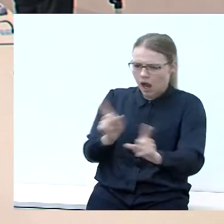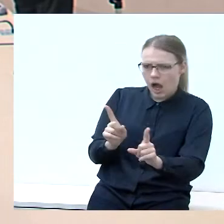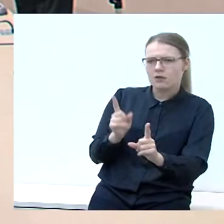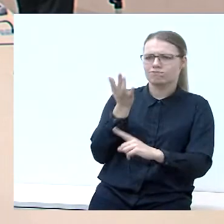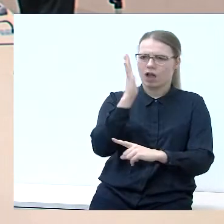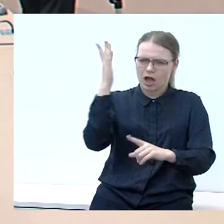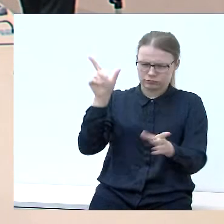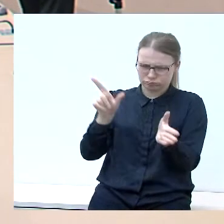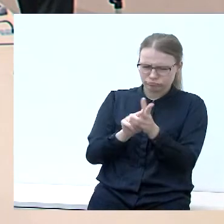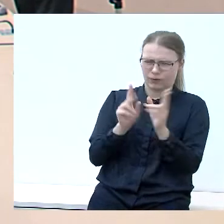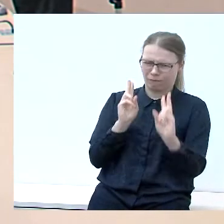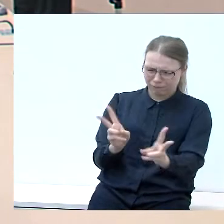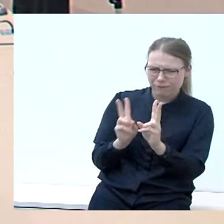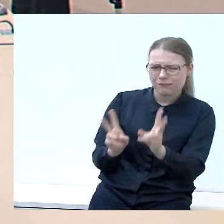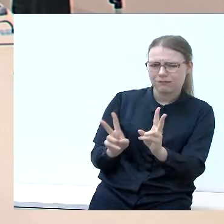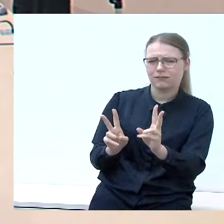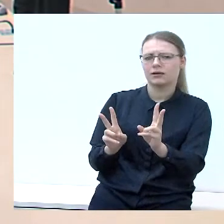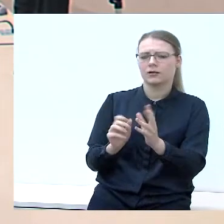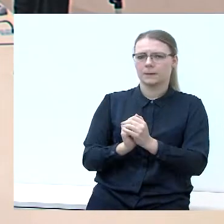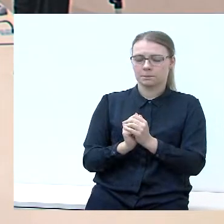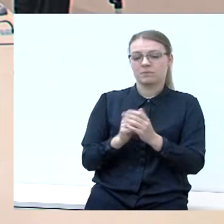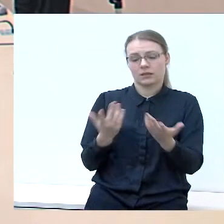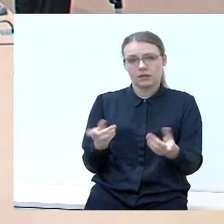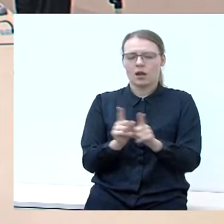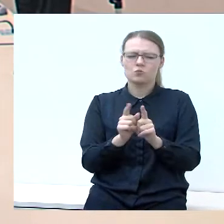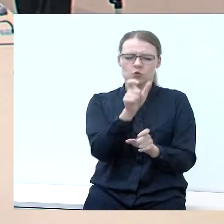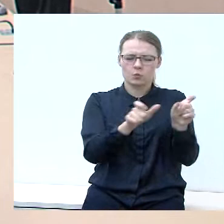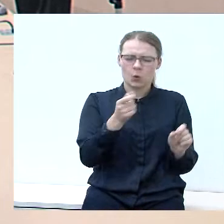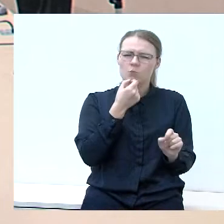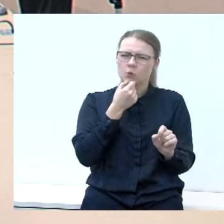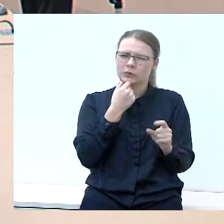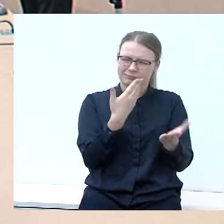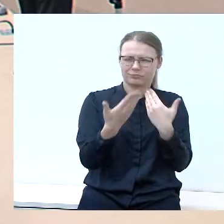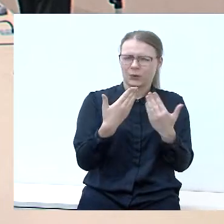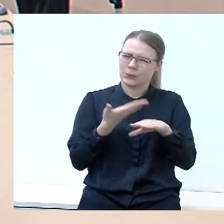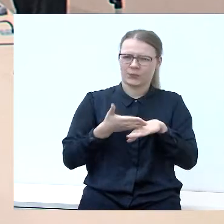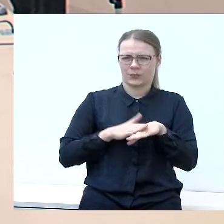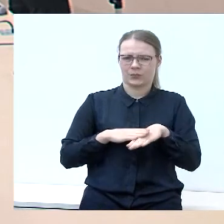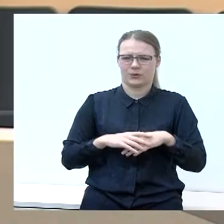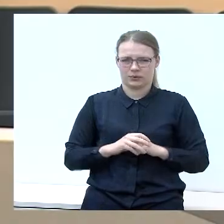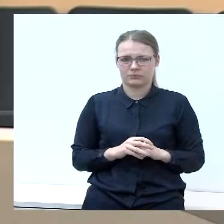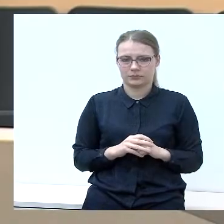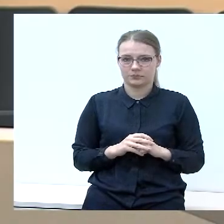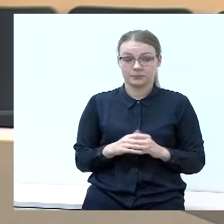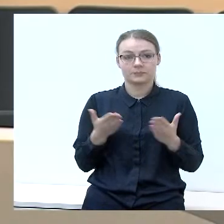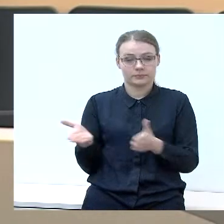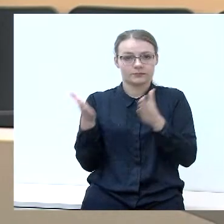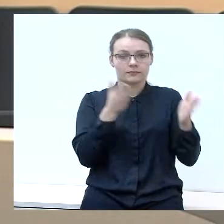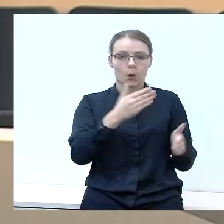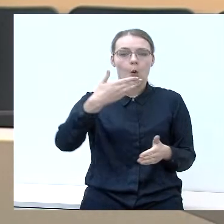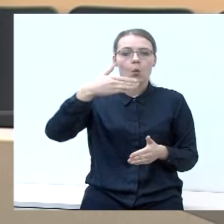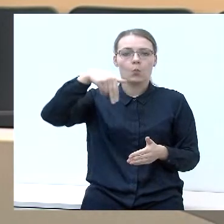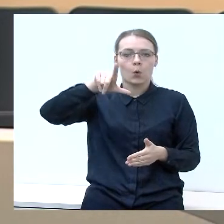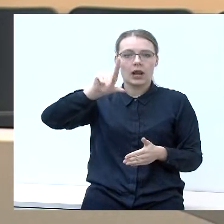turi visi auk. Ir taip, nu, su žmonėjim tai yra problemų. Ir dabar gerbiam Amuliavičiui, nu,